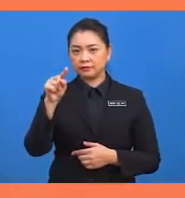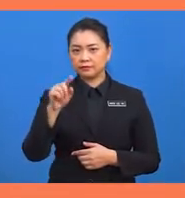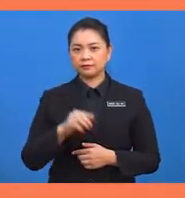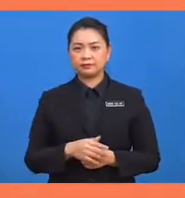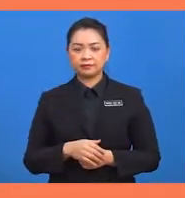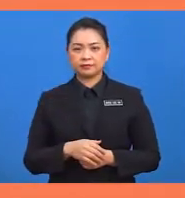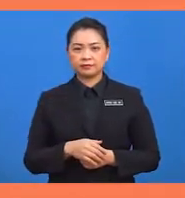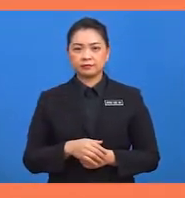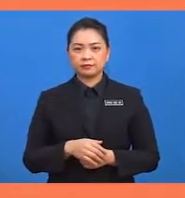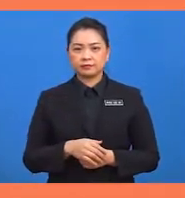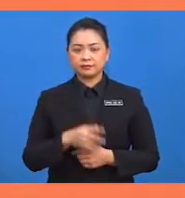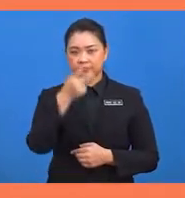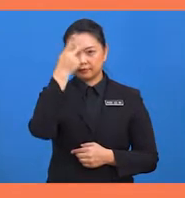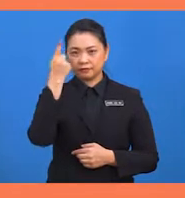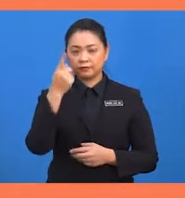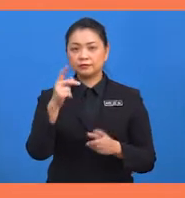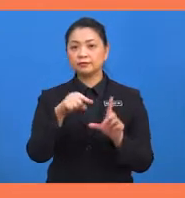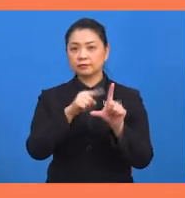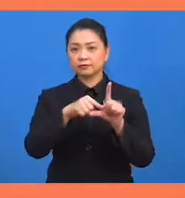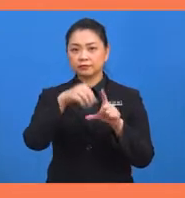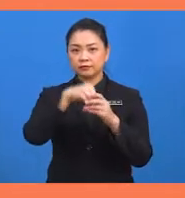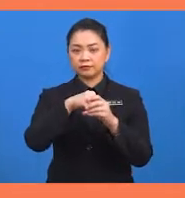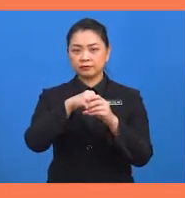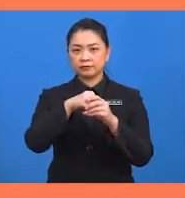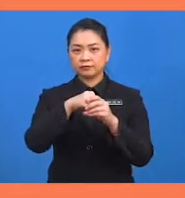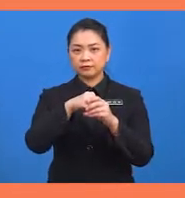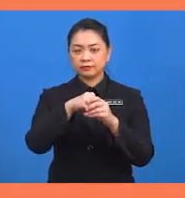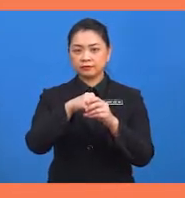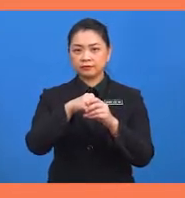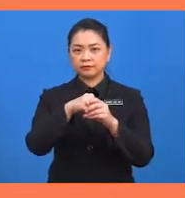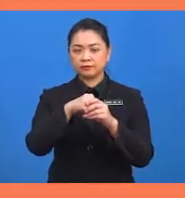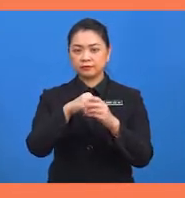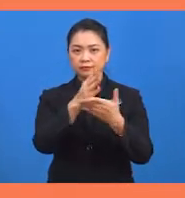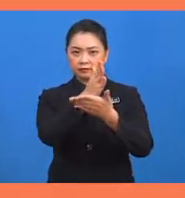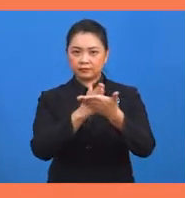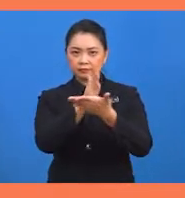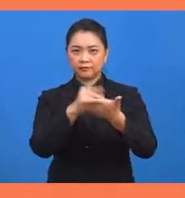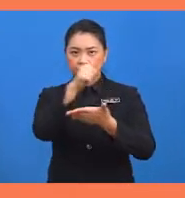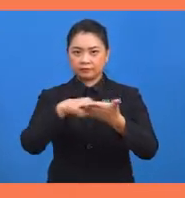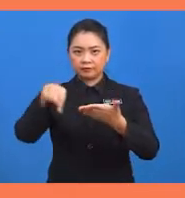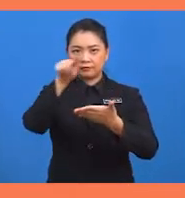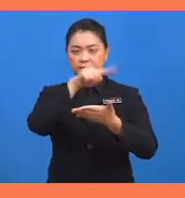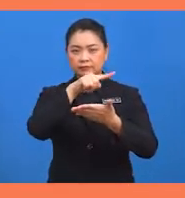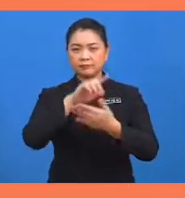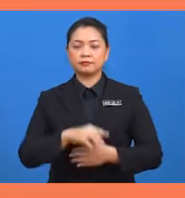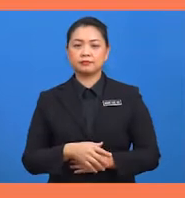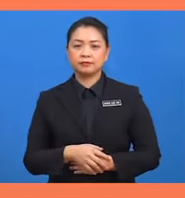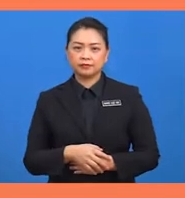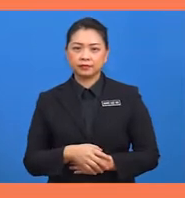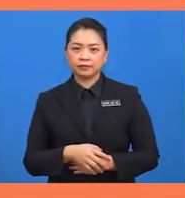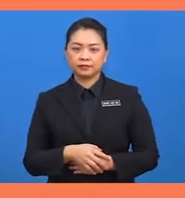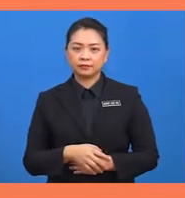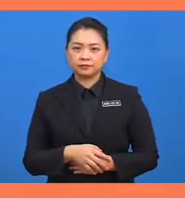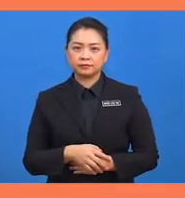ia adalah sudut dalam semi bulatan atau sudut pada lilitan bulatan yang dicangkung